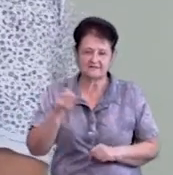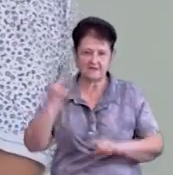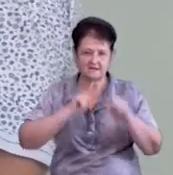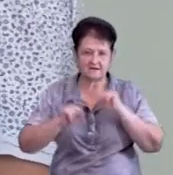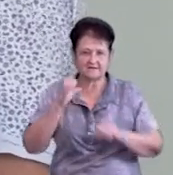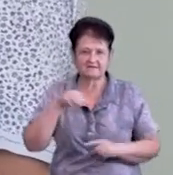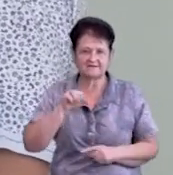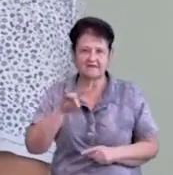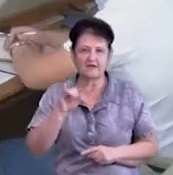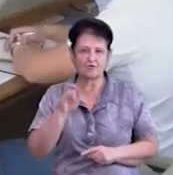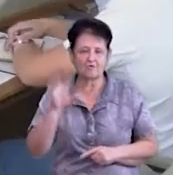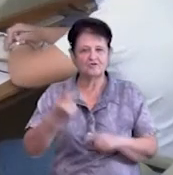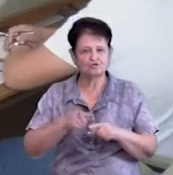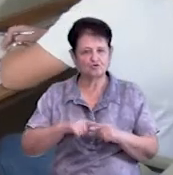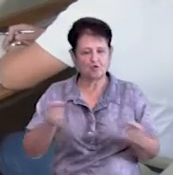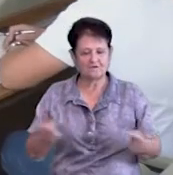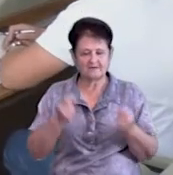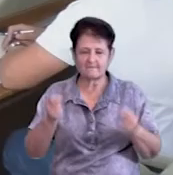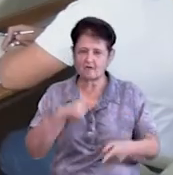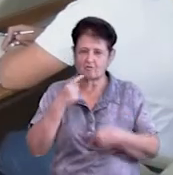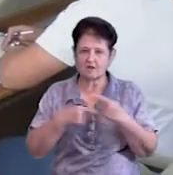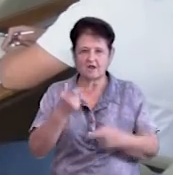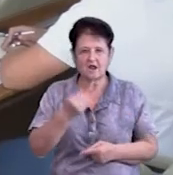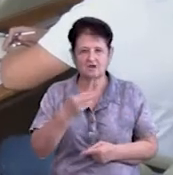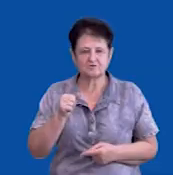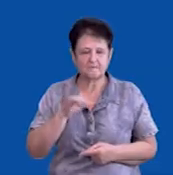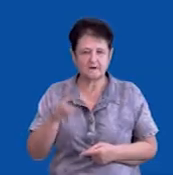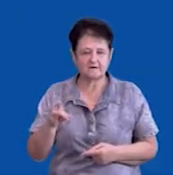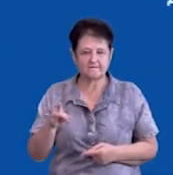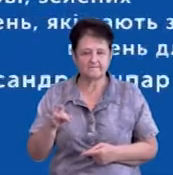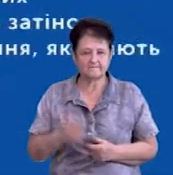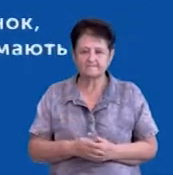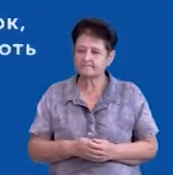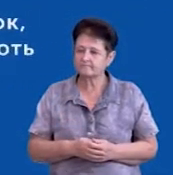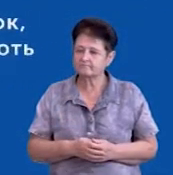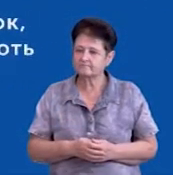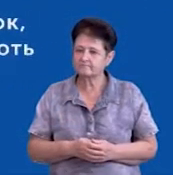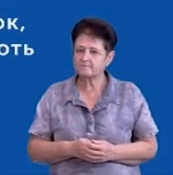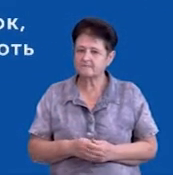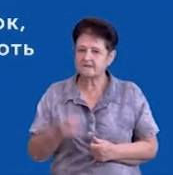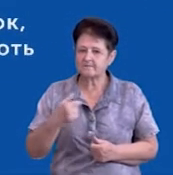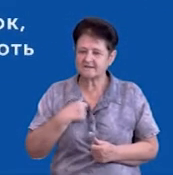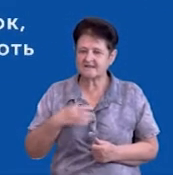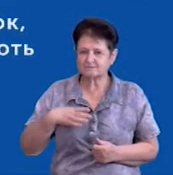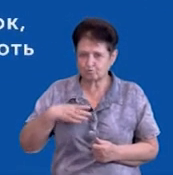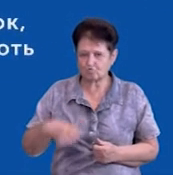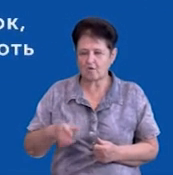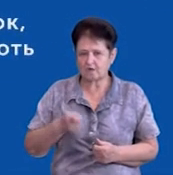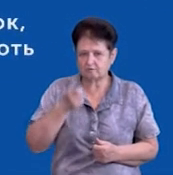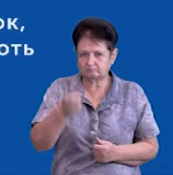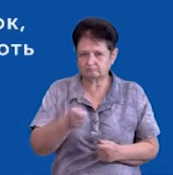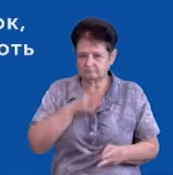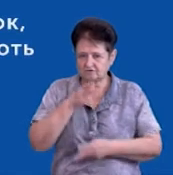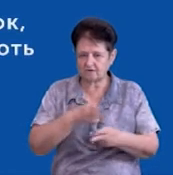нараді Роман Старіков. Цього замало, каже Олександр Гашпар. Останні крапли, що мене спонукало на подання цієї